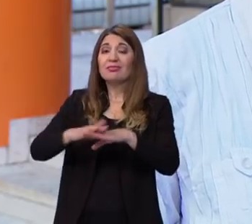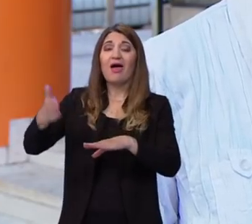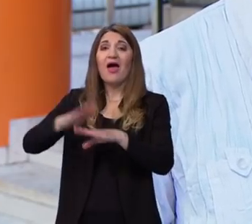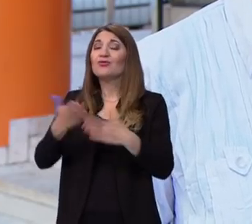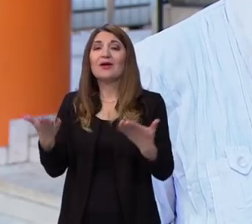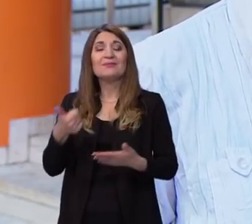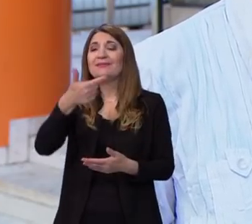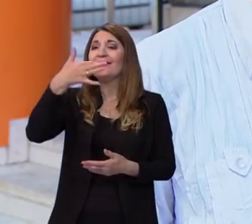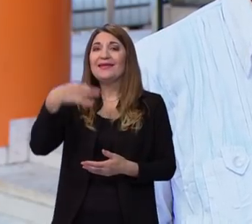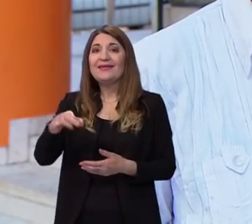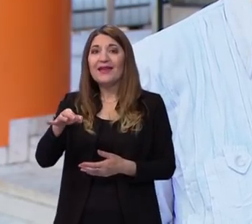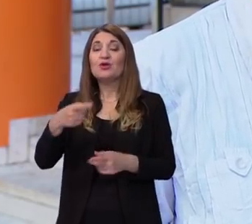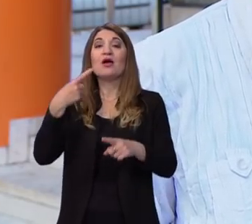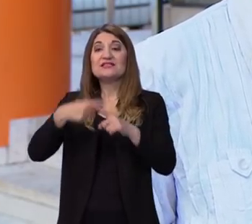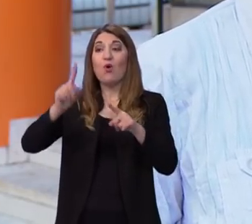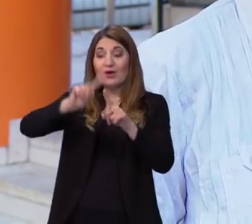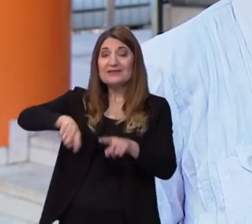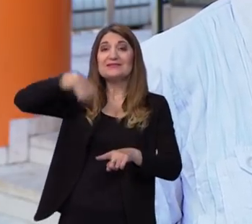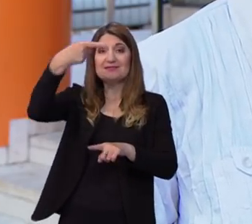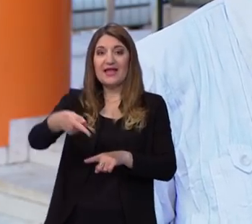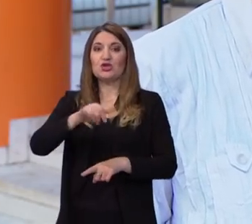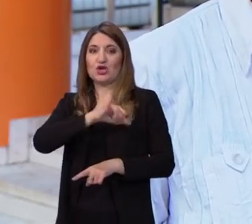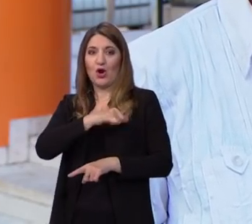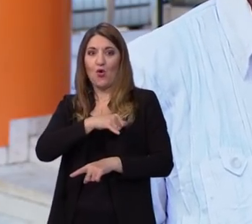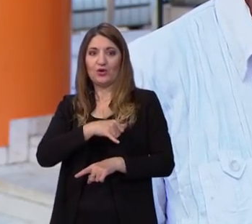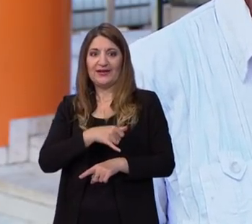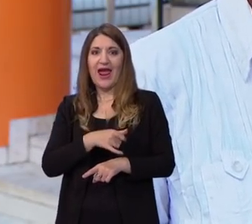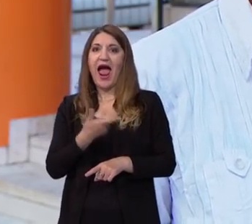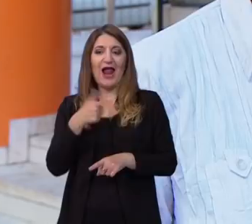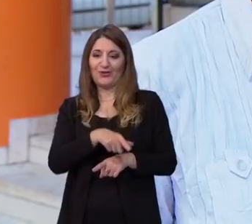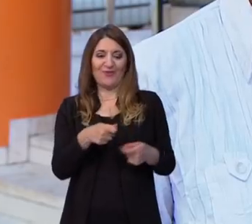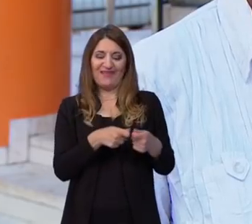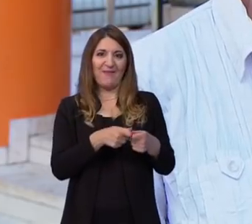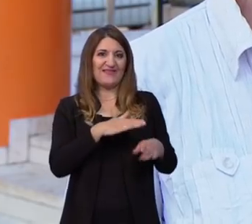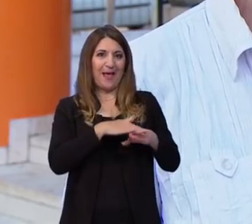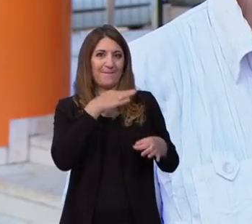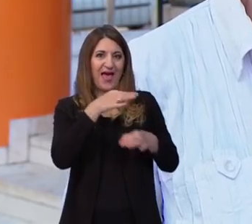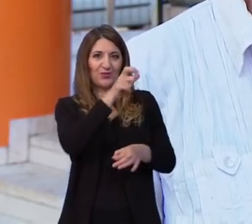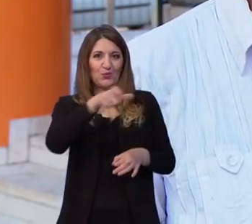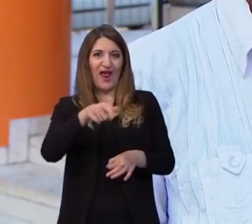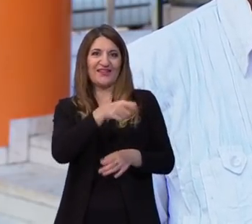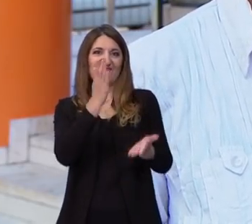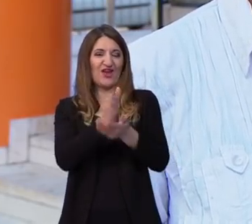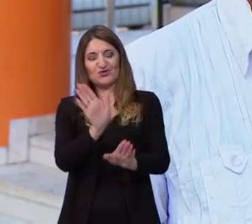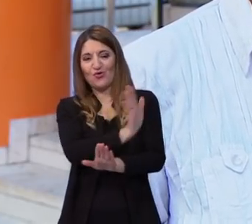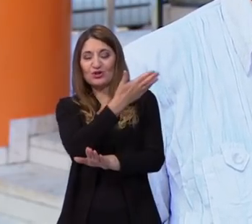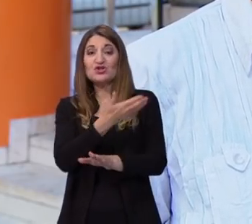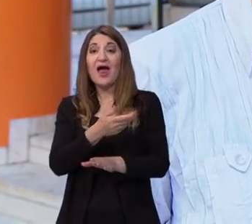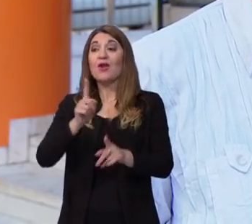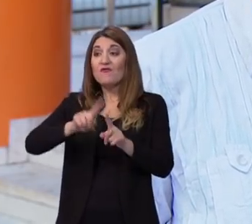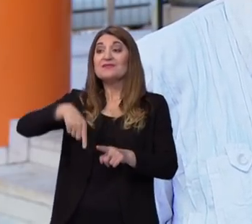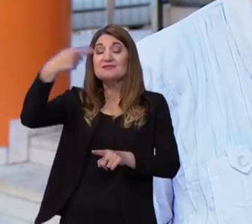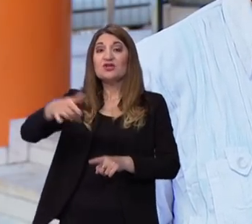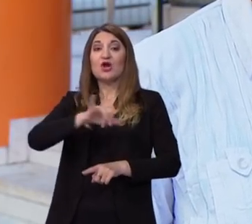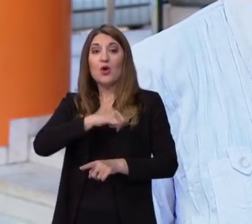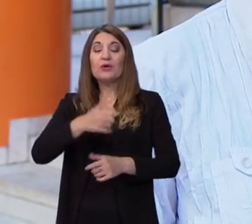jedino tako što u sljedećoj godini, što naravno onda ne vrijedi za maturante jer su na oni već otišli, u sljedećim